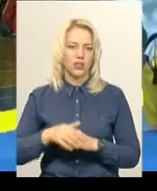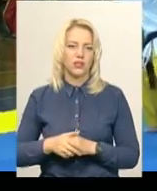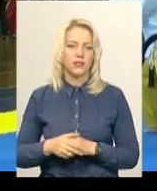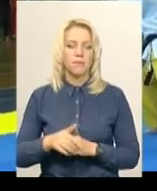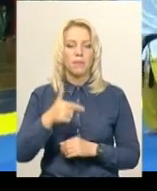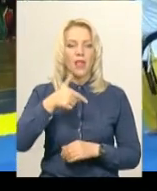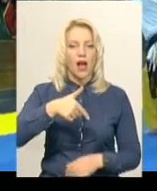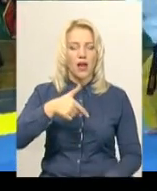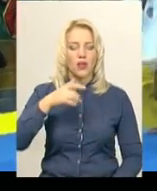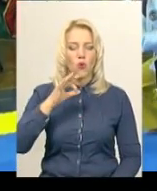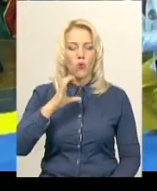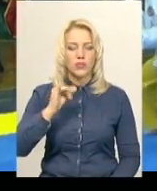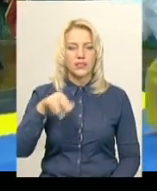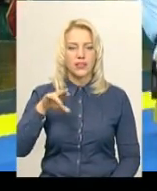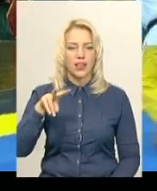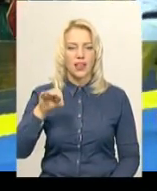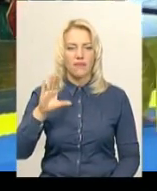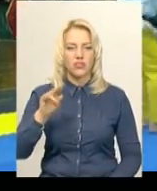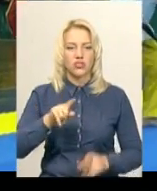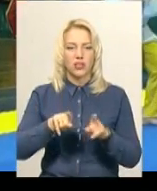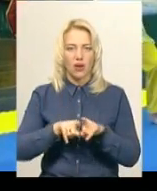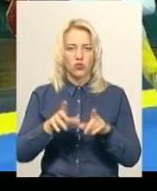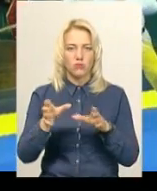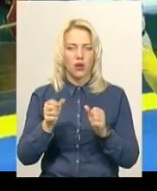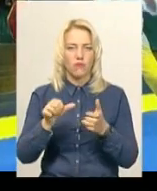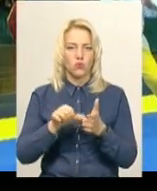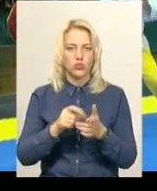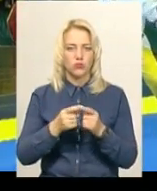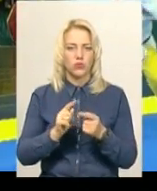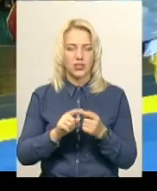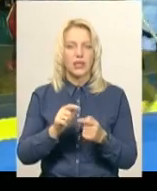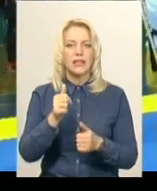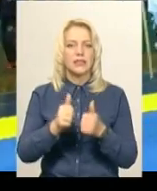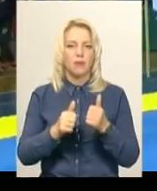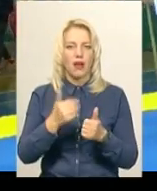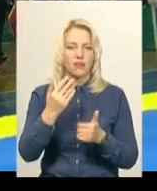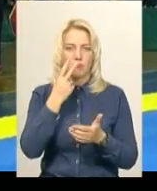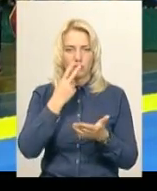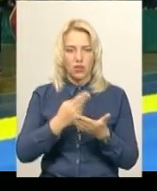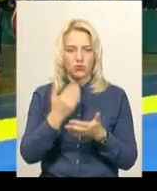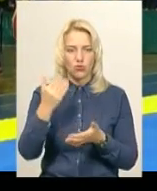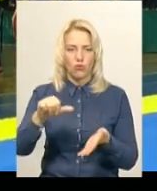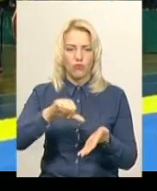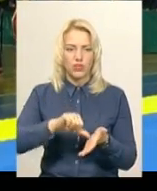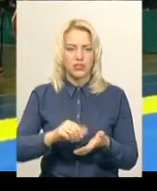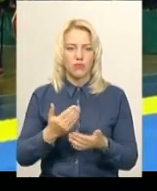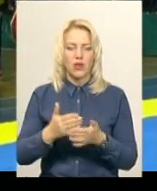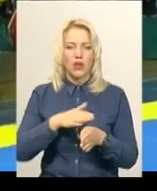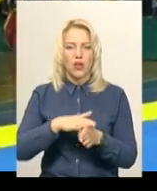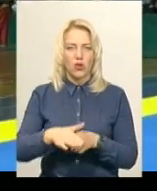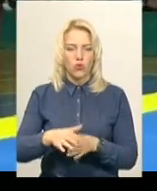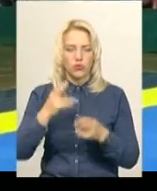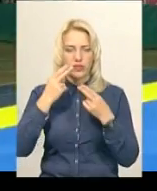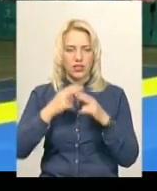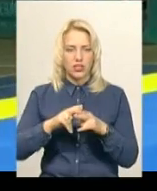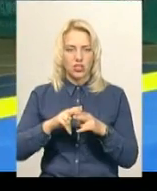Гаррій Осідлевич також брав участь у змаганнях. Один із його виступів ви зараз бачите. Він виконував технічний комплекс прав зі зброєю